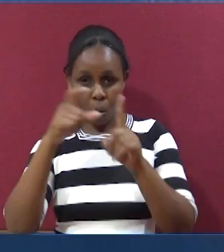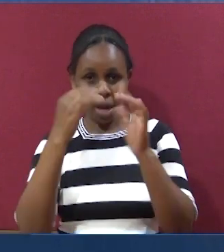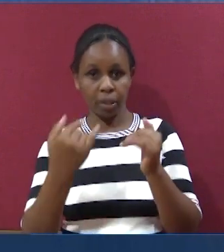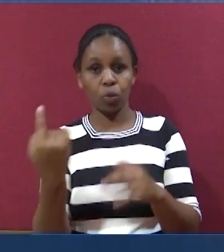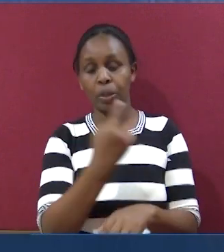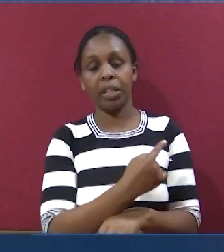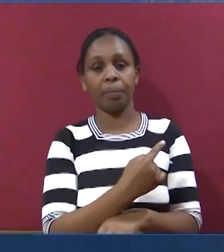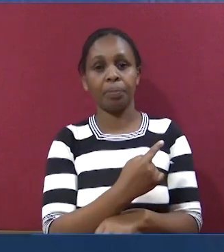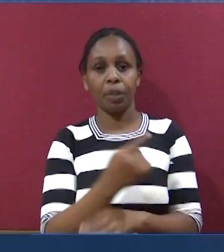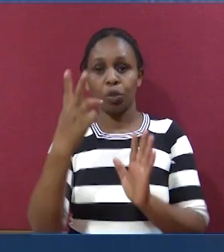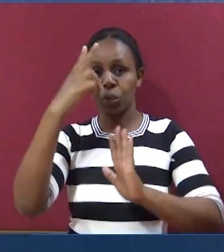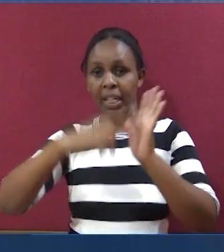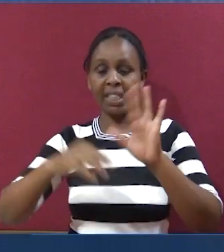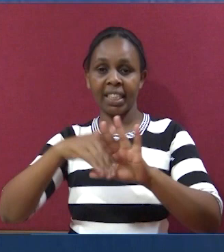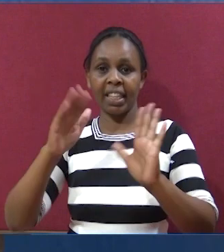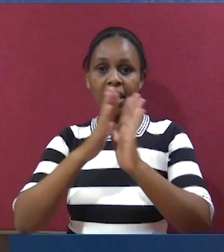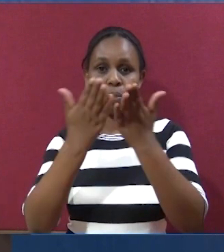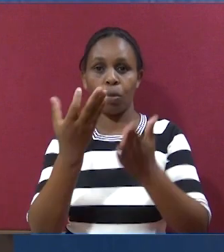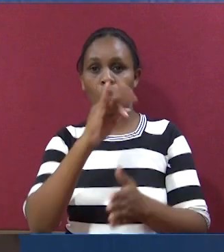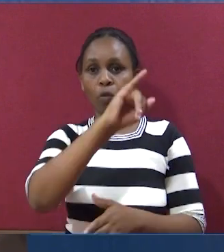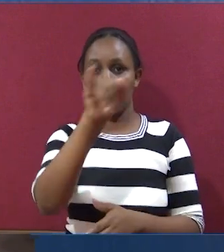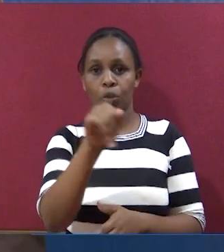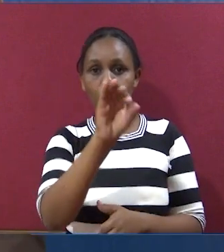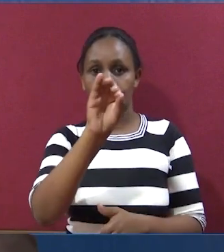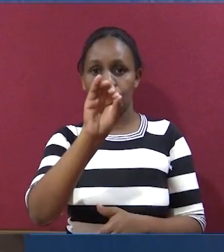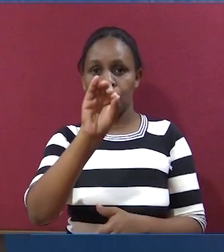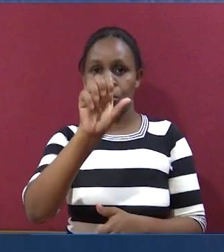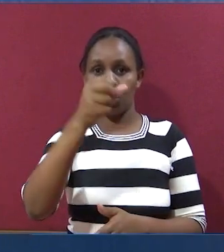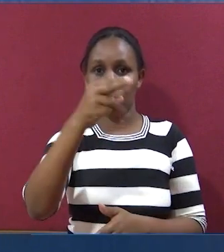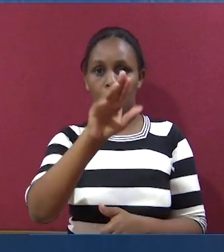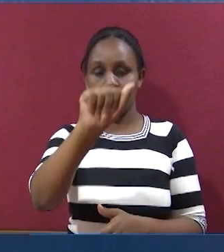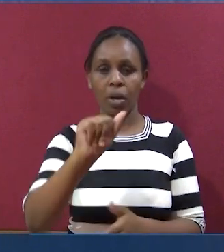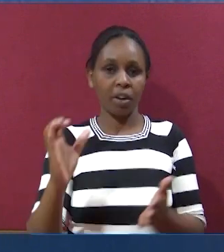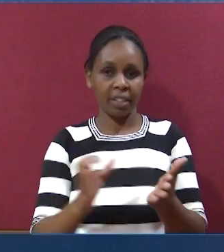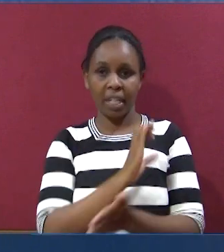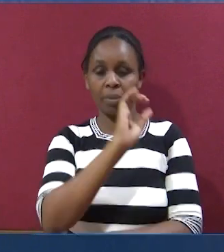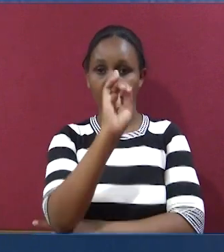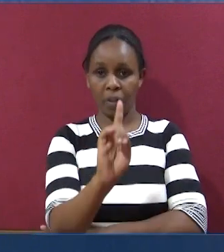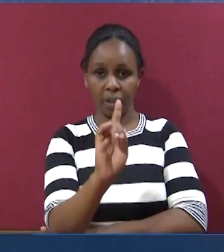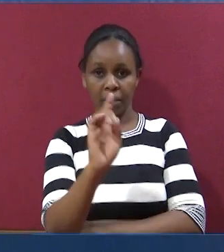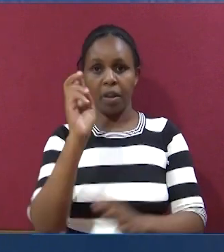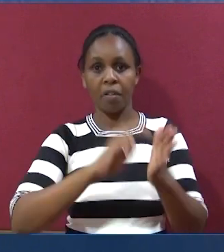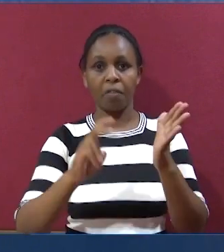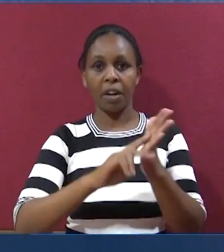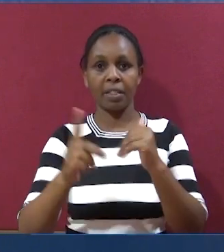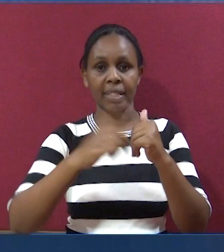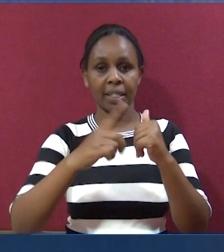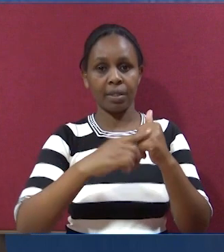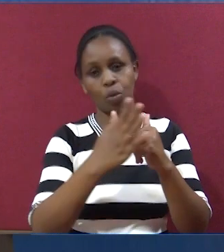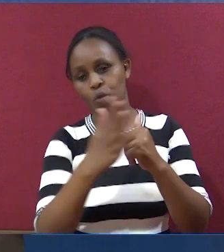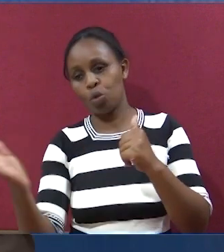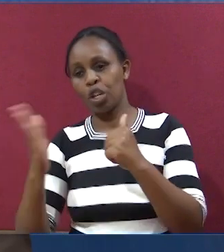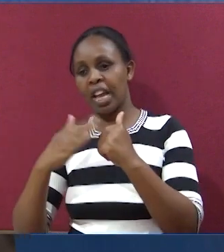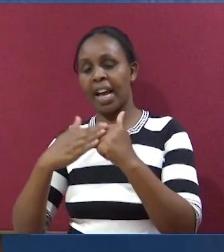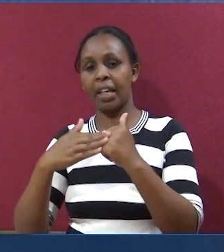Neno letu la siku ya leo, tutasoma katika kitabu cha Joshua. Joshua kifungu cha kwanza, mstari wa